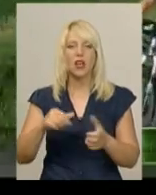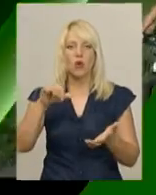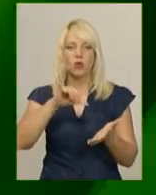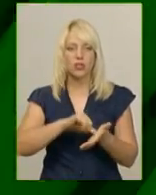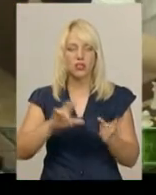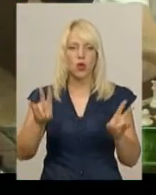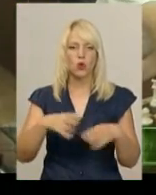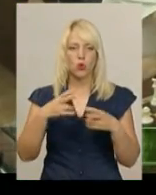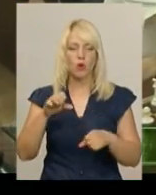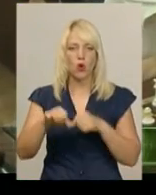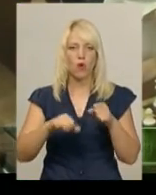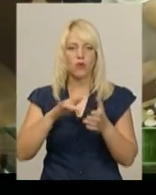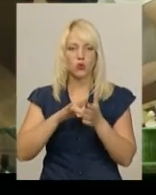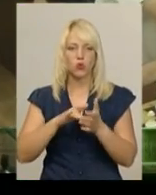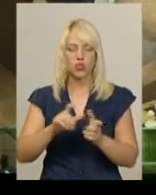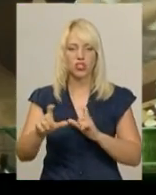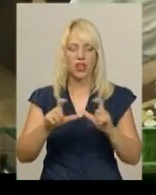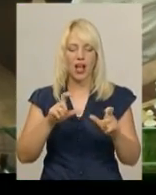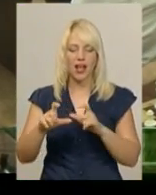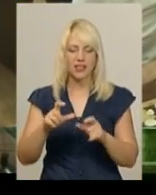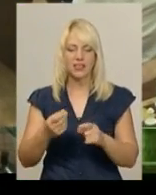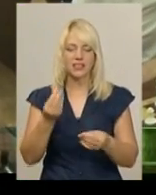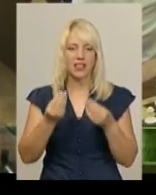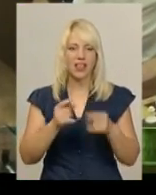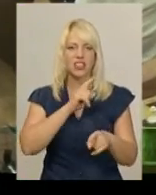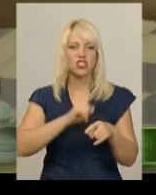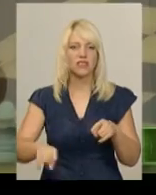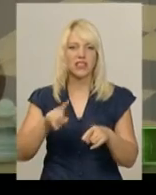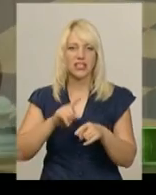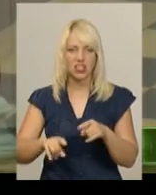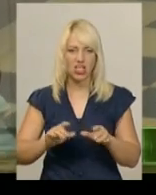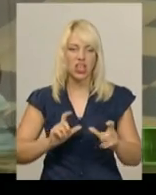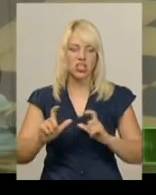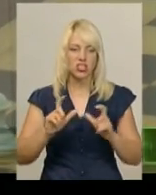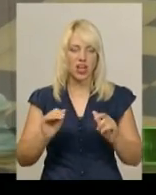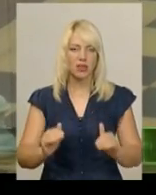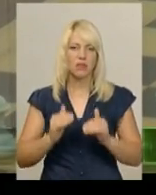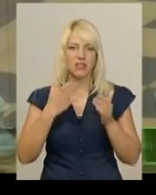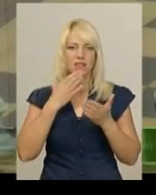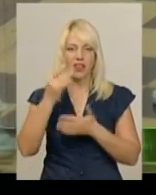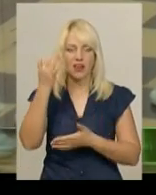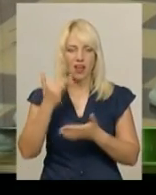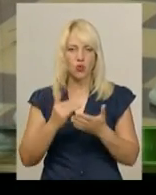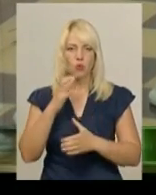«Ровертур». Шахісти Хмельницького грали швидкі шахи та підвищували свій рейтинг у Міжнародній федерації шахів.